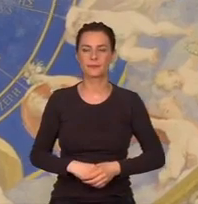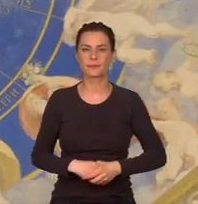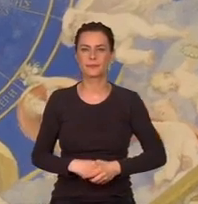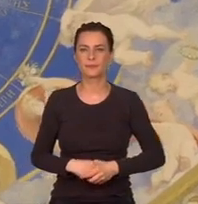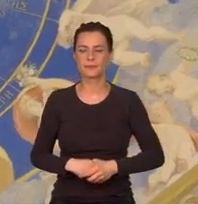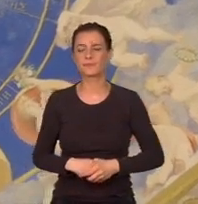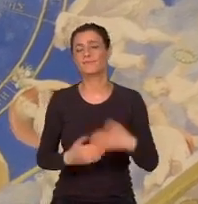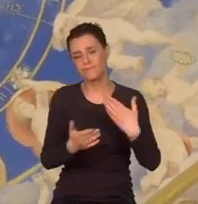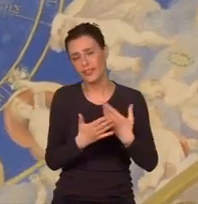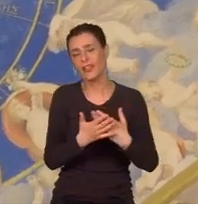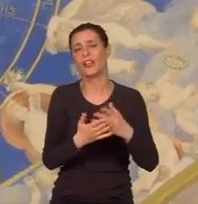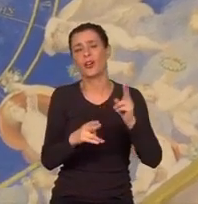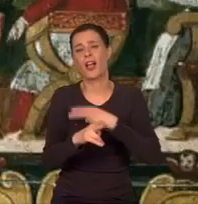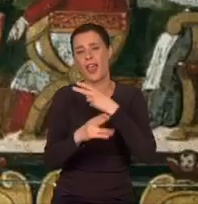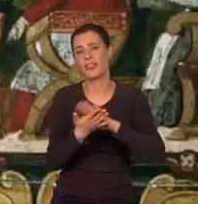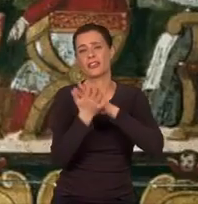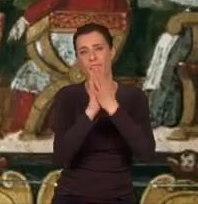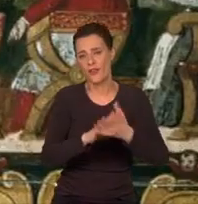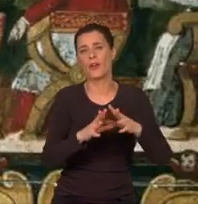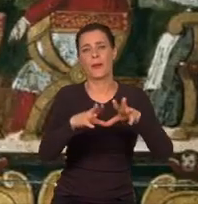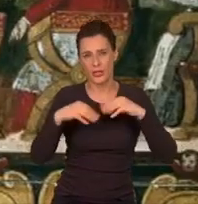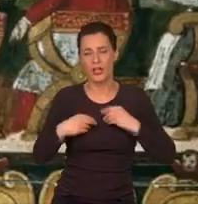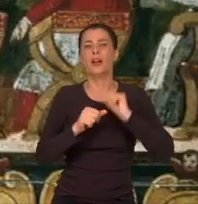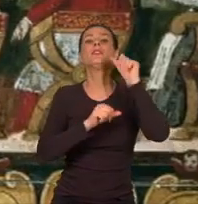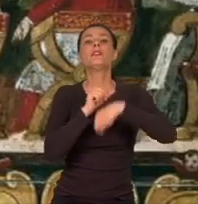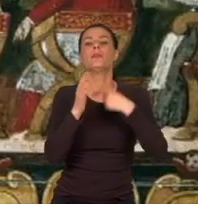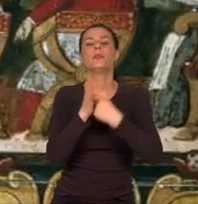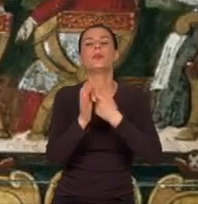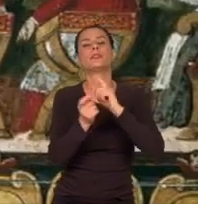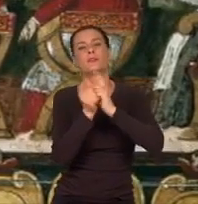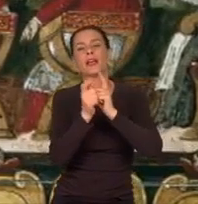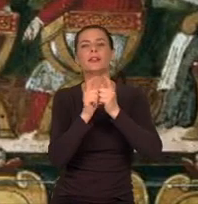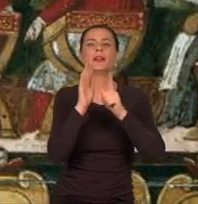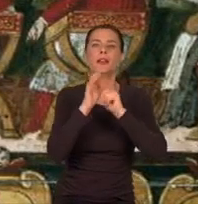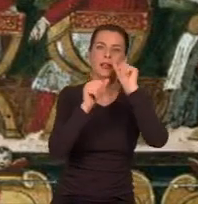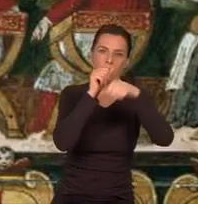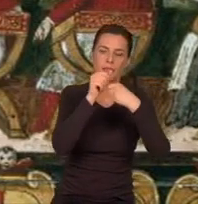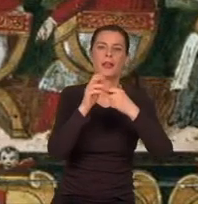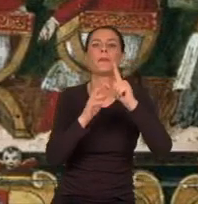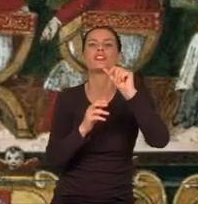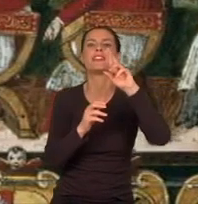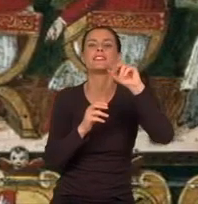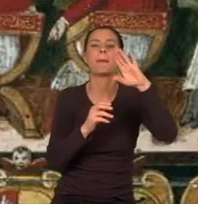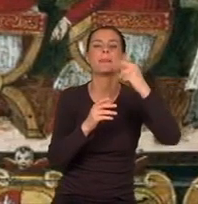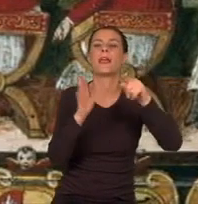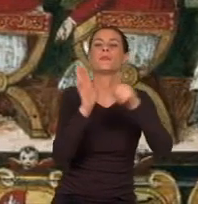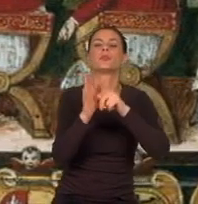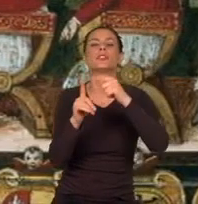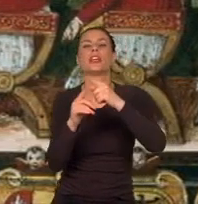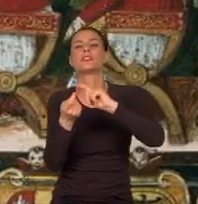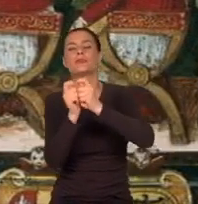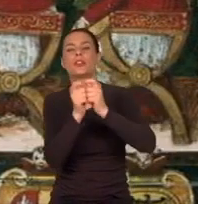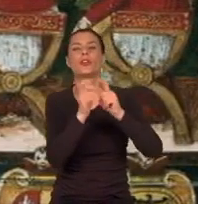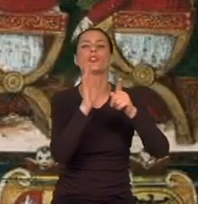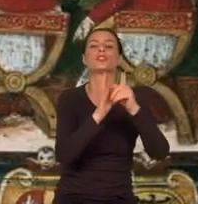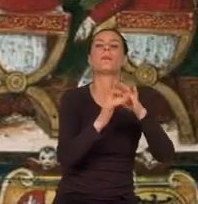Reformę kalendarza przyjęto rok później. Zmodyfikowano obliczanie lat przystępnych i skrócono październik, by nadrobić opóźnienie.